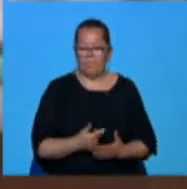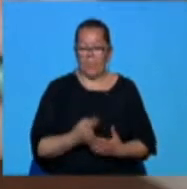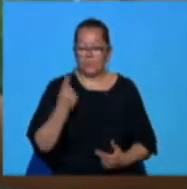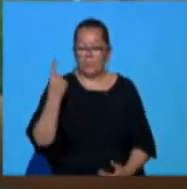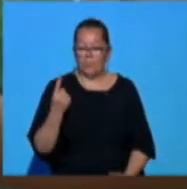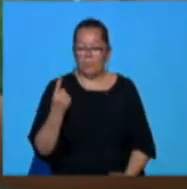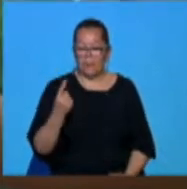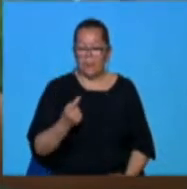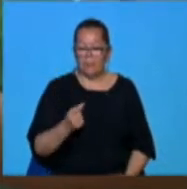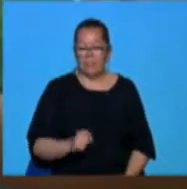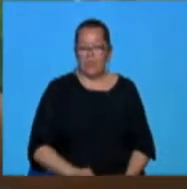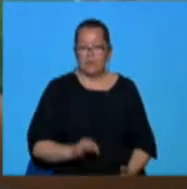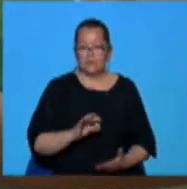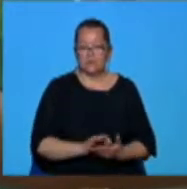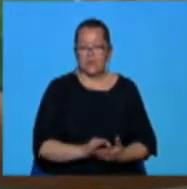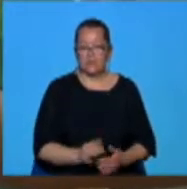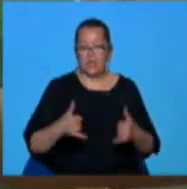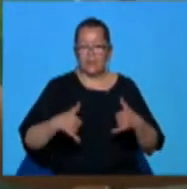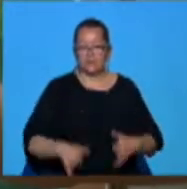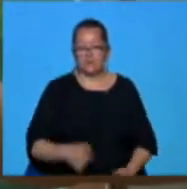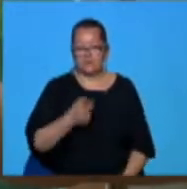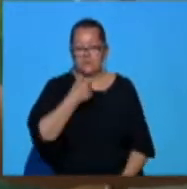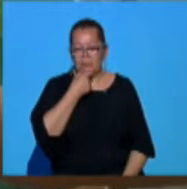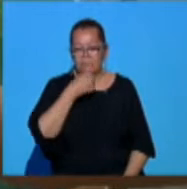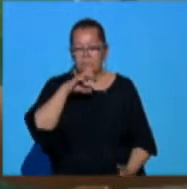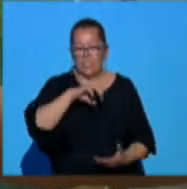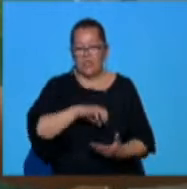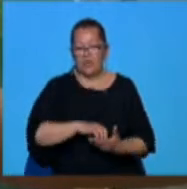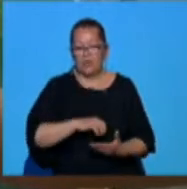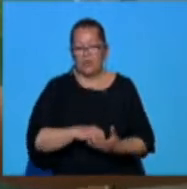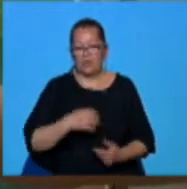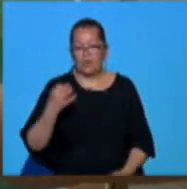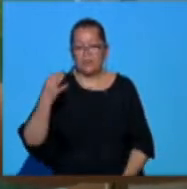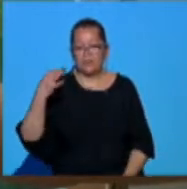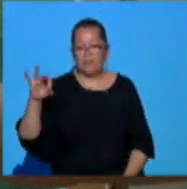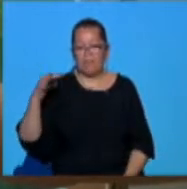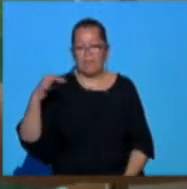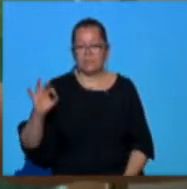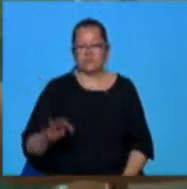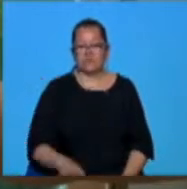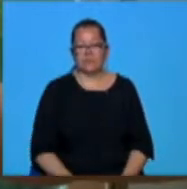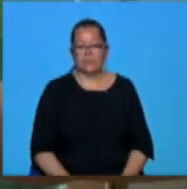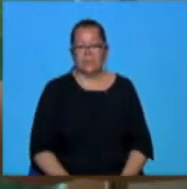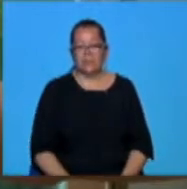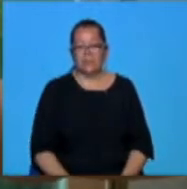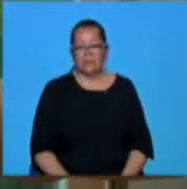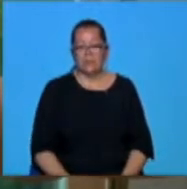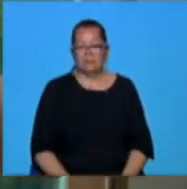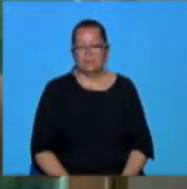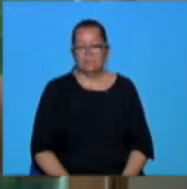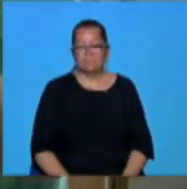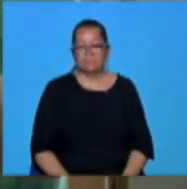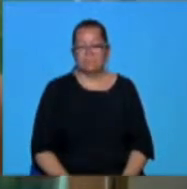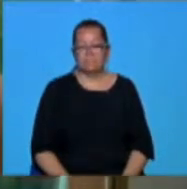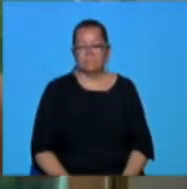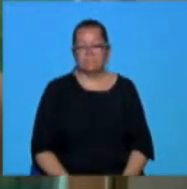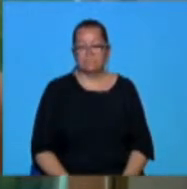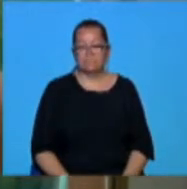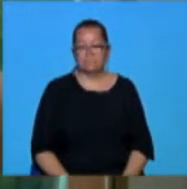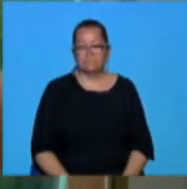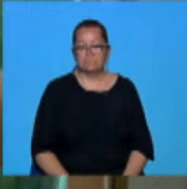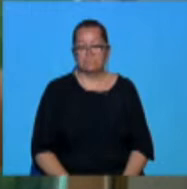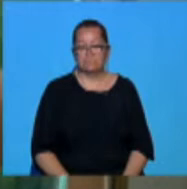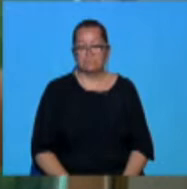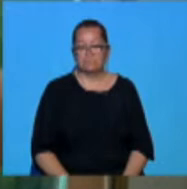Am văzut multe locuri frumoase, sunt locuri pitorești, chiar dacă este un sătuc micuț, sunt locuri foarte frumoase. În special